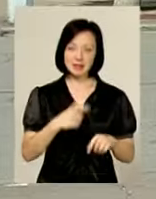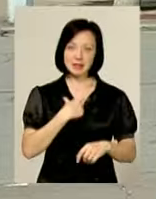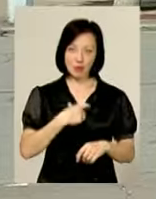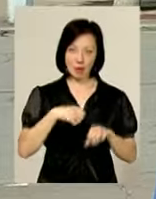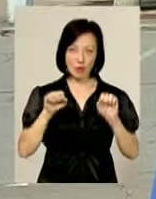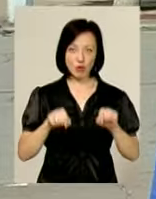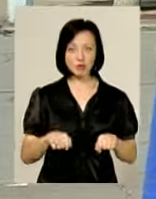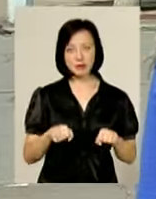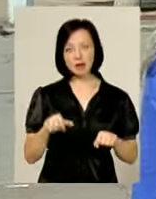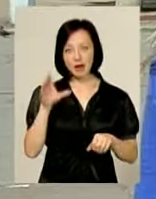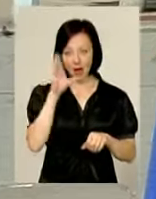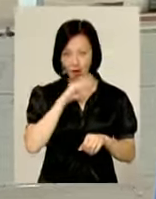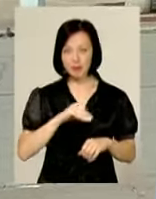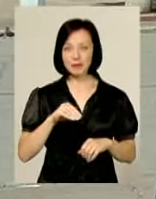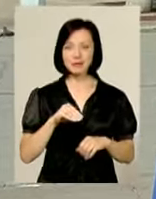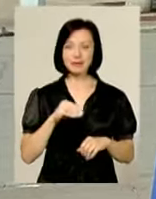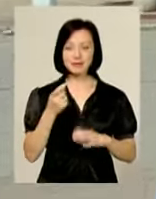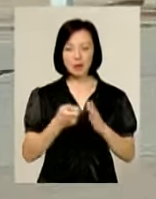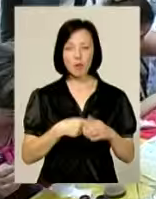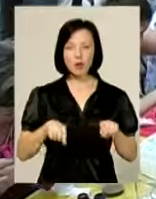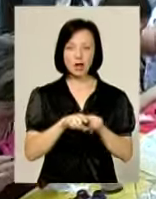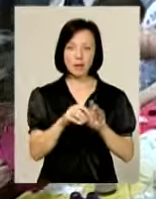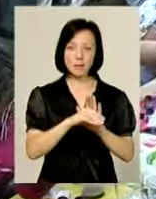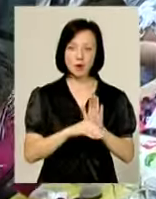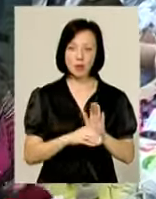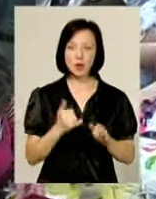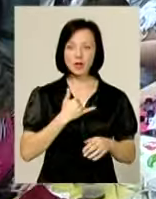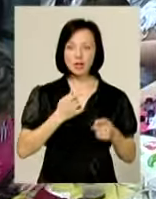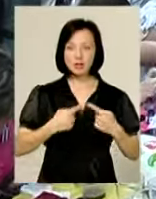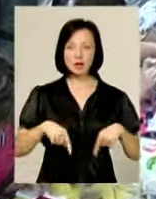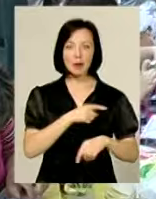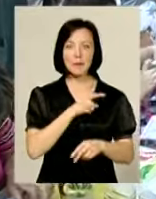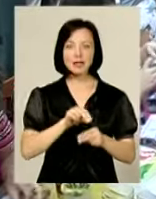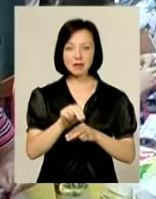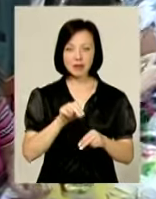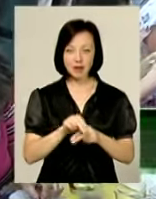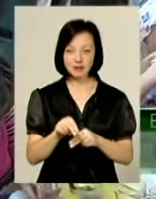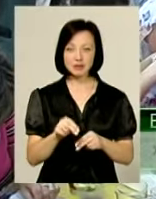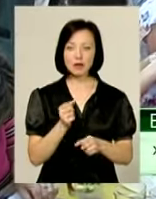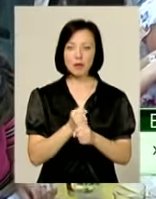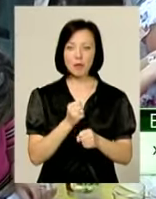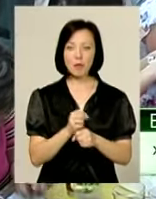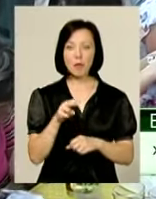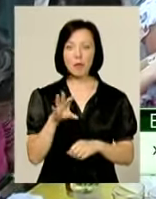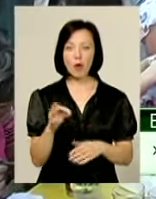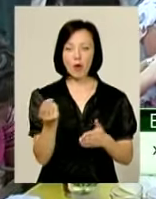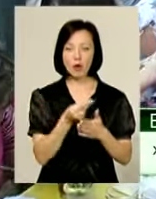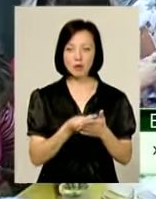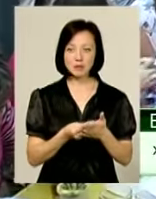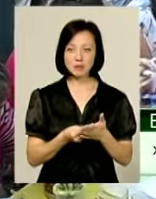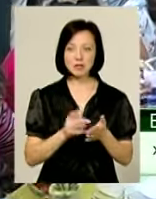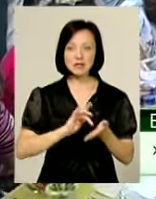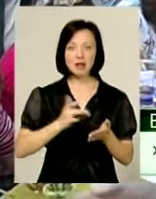наскільки вони обізнані про такі програми. У нас зона майстер-класів. Ми проводимо майстер-клас по розпису